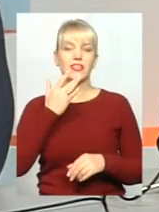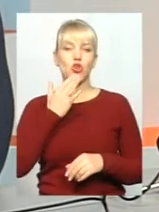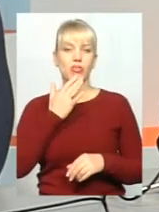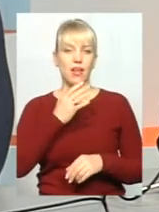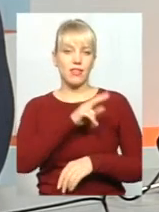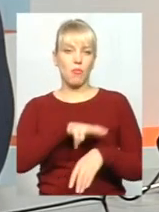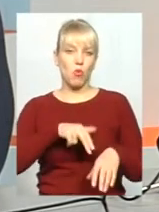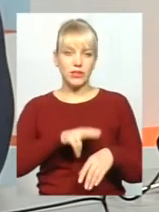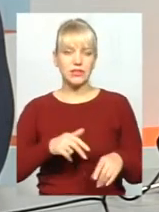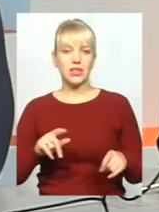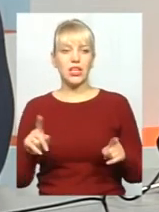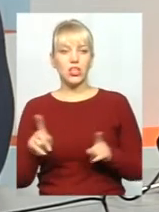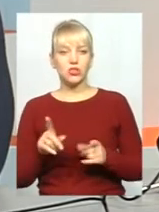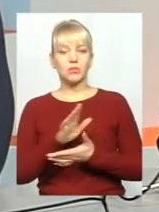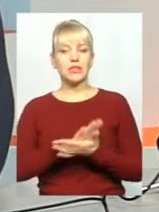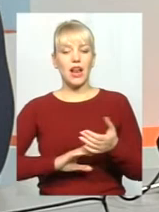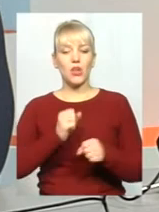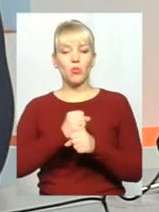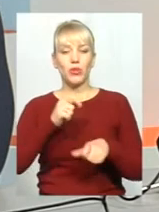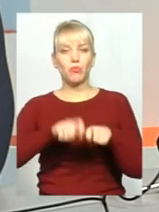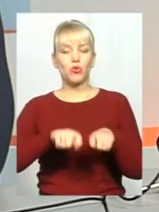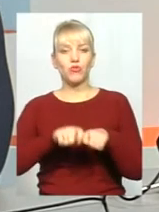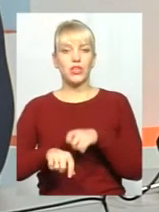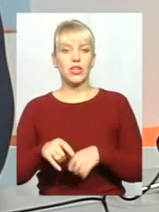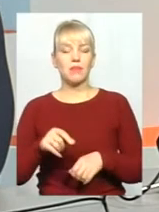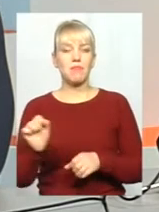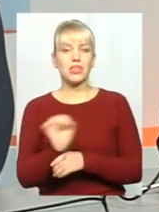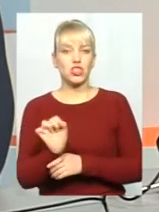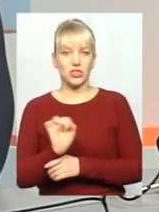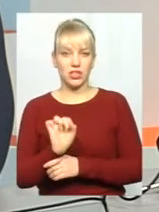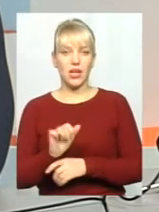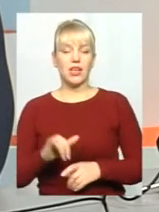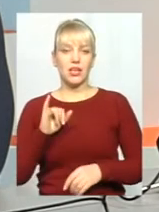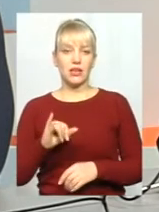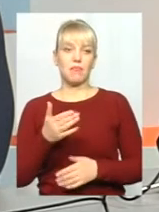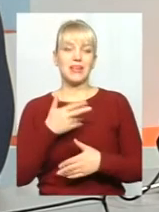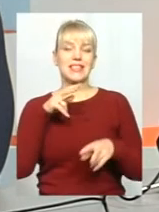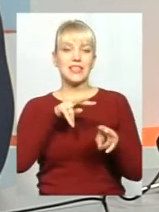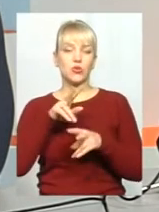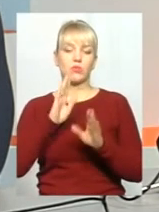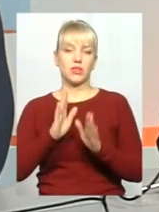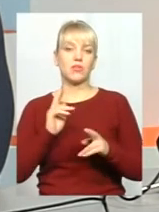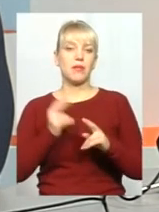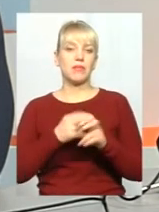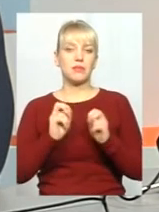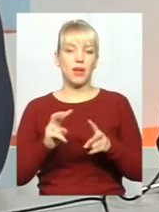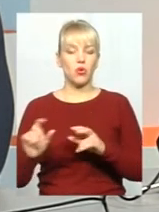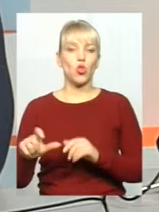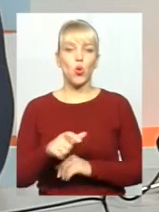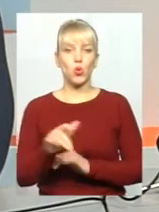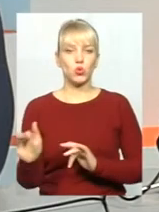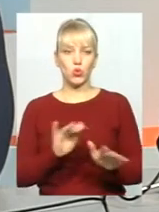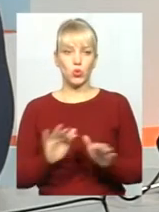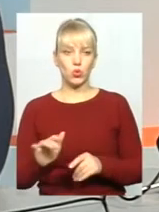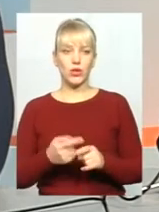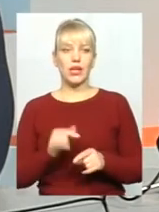тощо вони далі вже робили перевірку даного автомобіля. Тобто ми слідкуємо саме за безпекою дорожнього руху. І підстави для зупинки